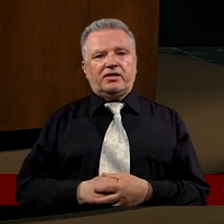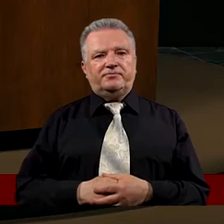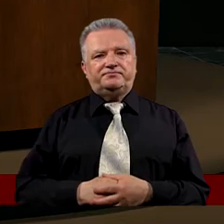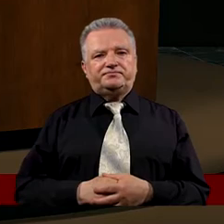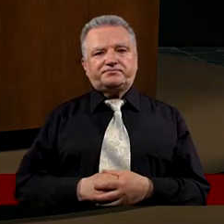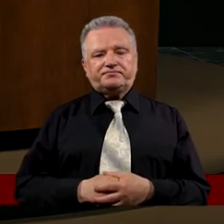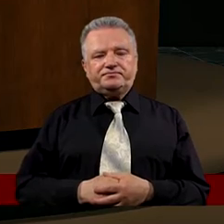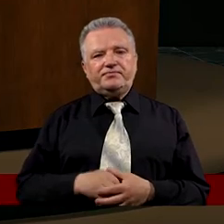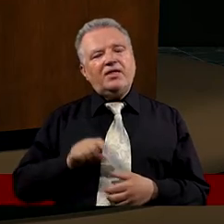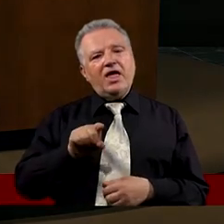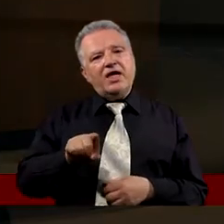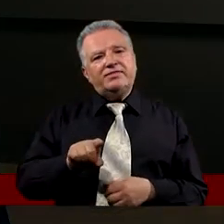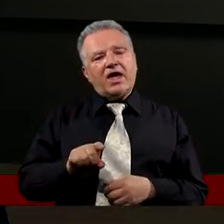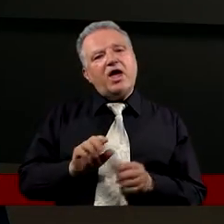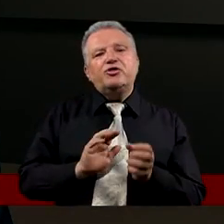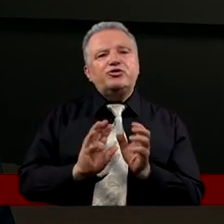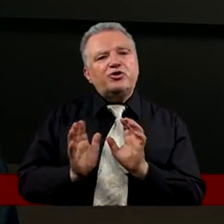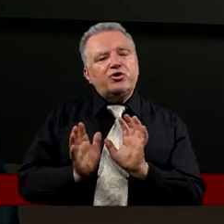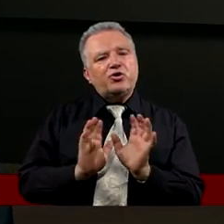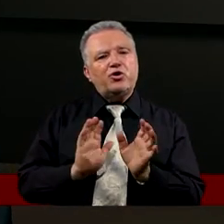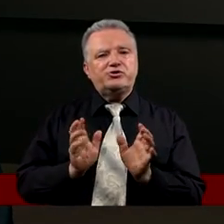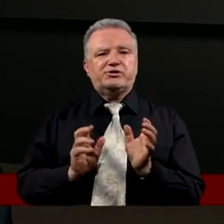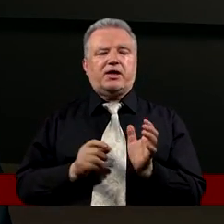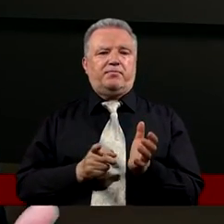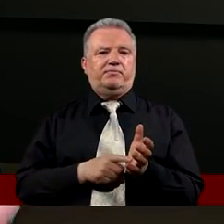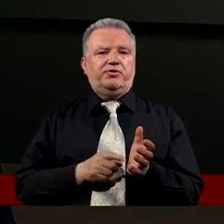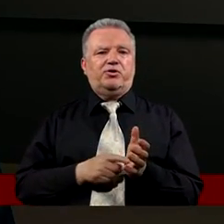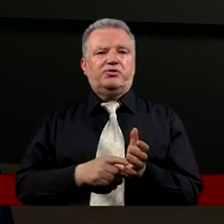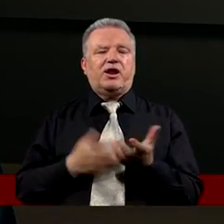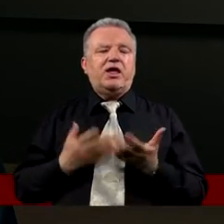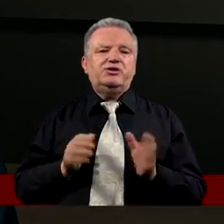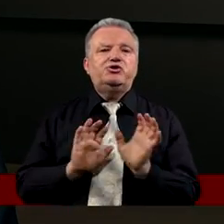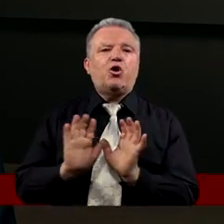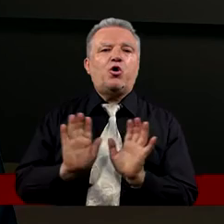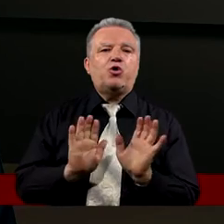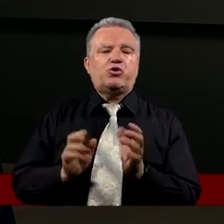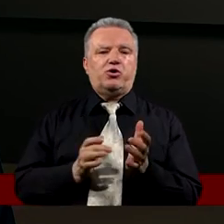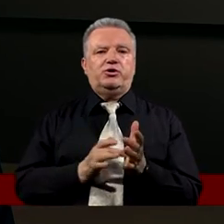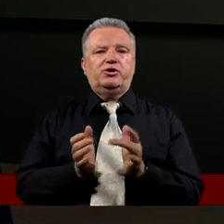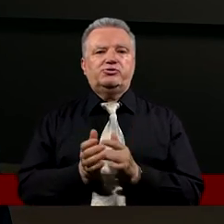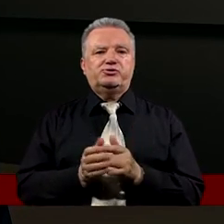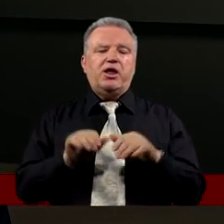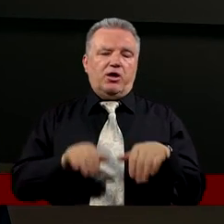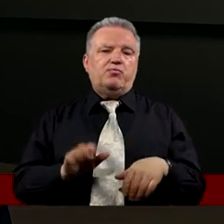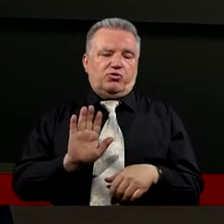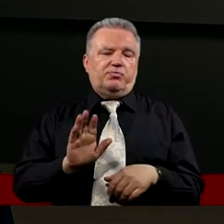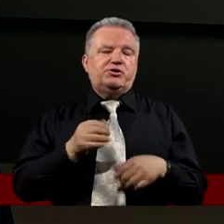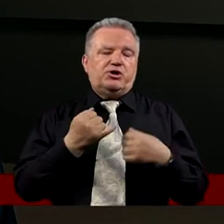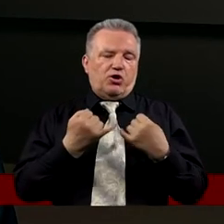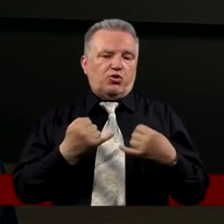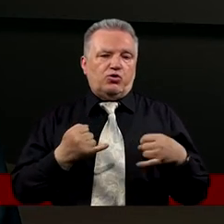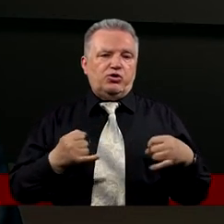Tej wypowiedzi Piotra Chęci ochrony Chrystusa Różne mogły mu towarzyszyć Rzeczywiście motywacje